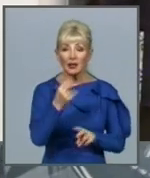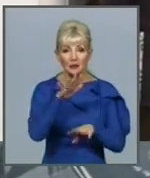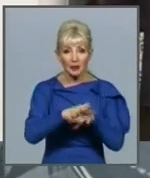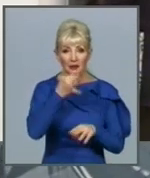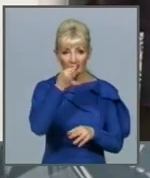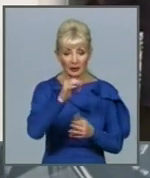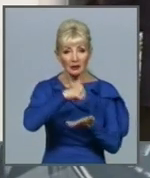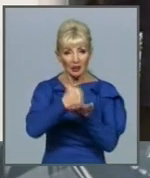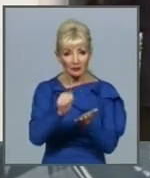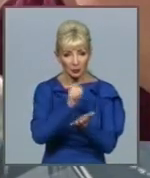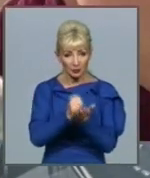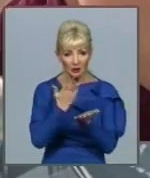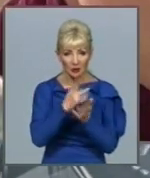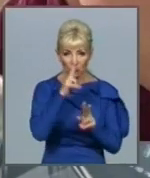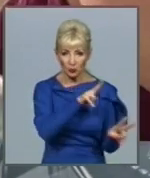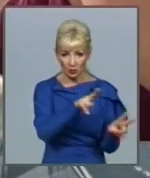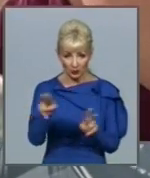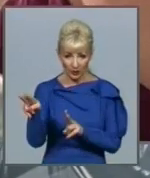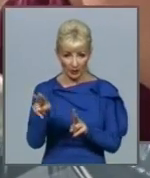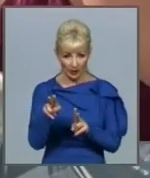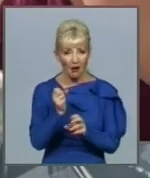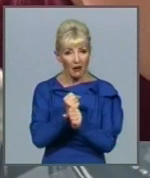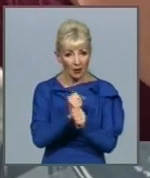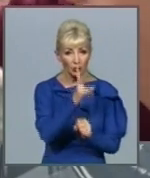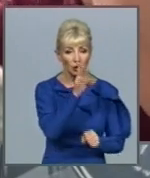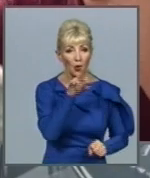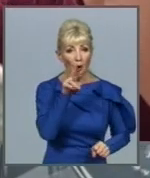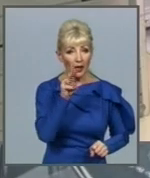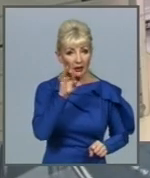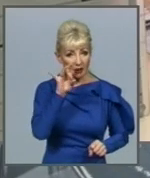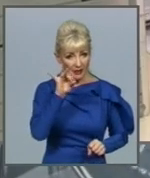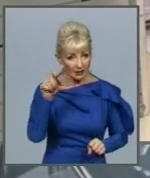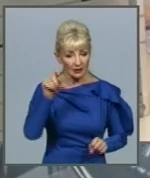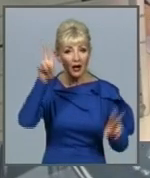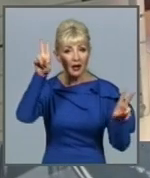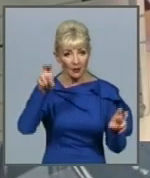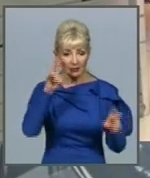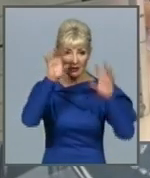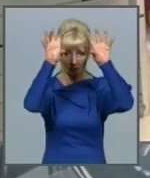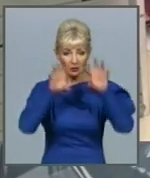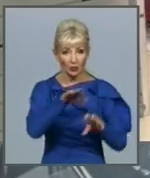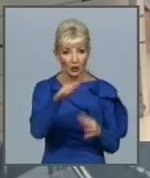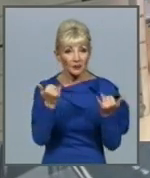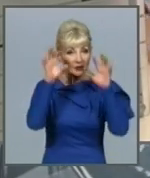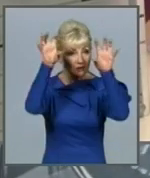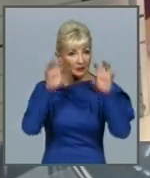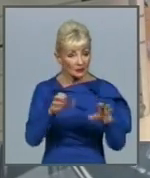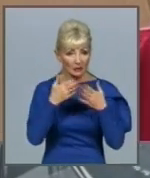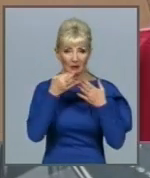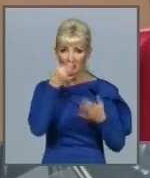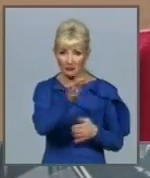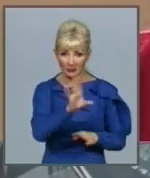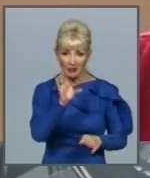діяльності колекторських компаній на законодавчому рівні. Сьогодні законодавство не визначає термінів «колектор» чи «колекторська